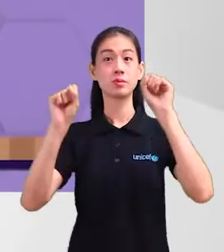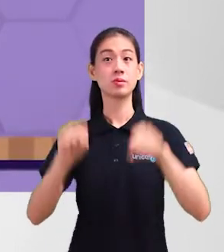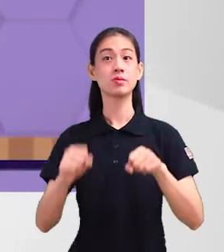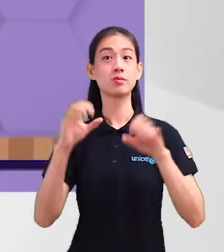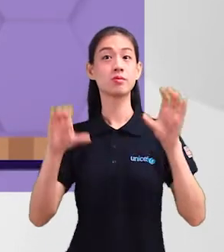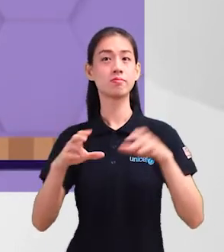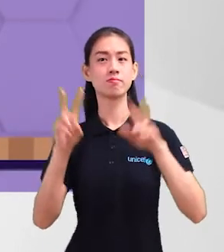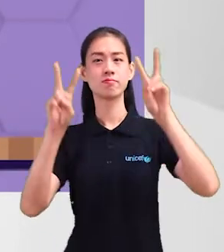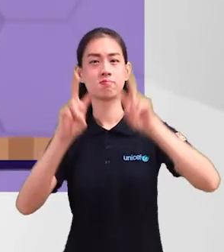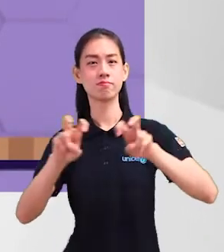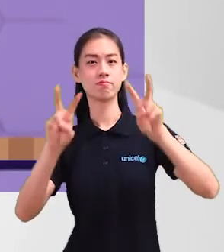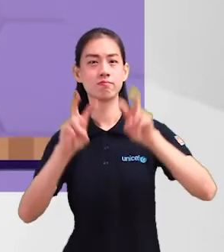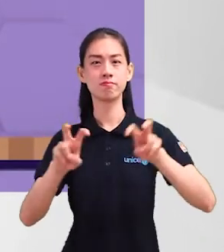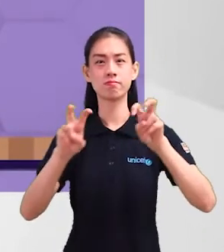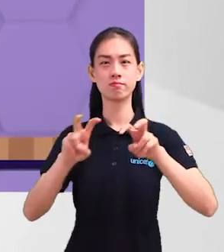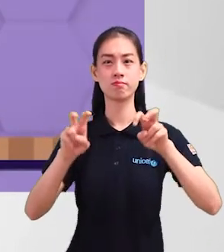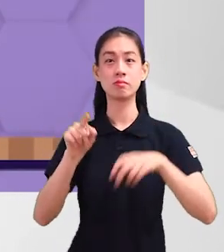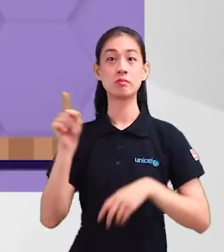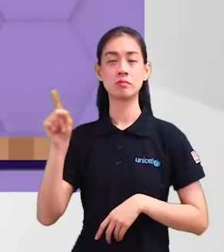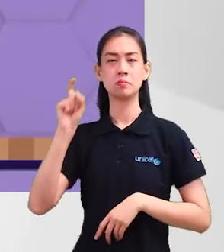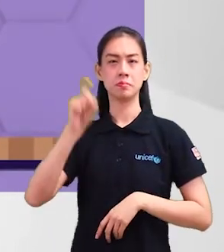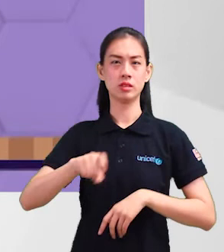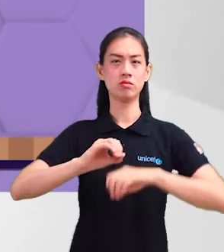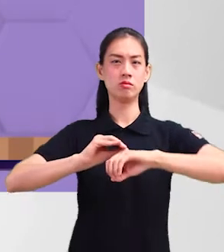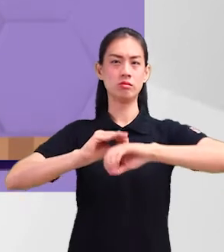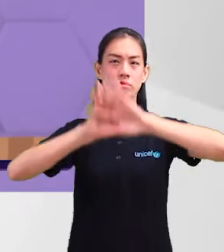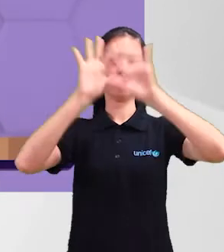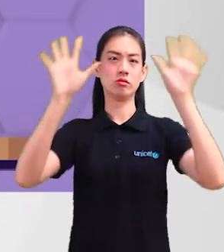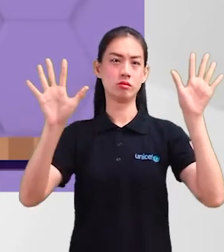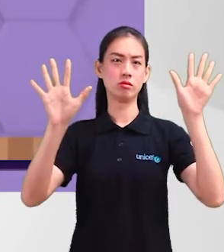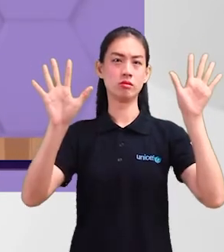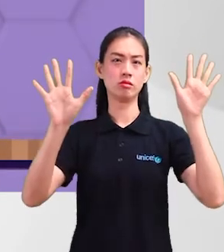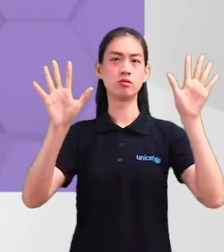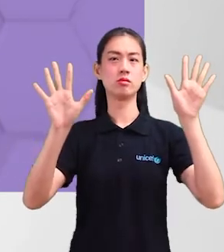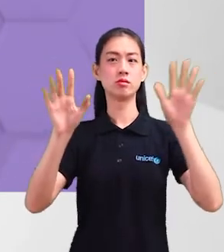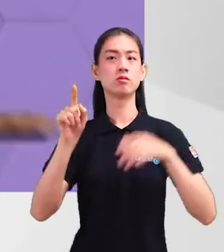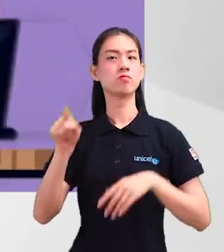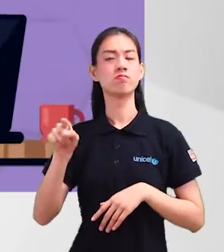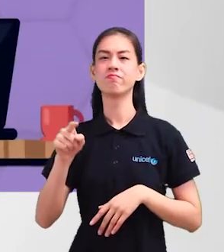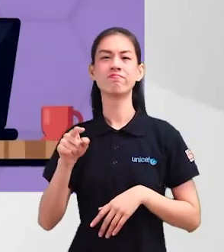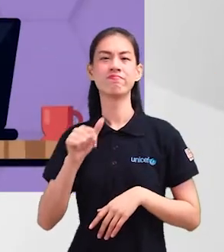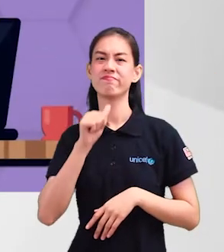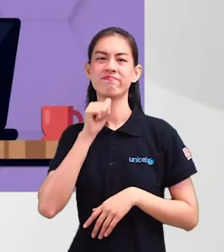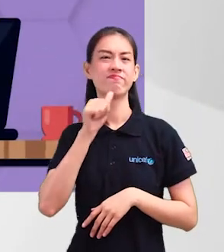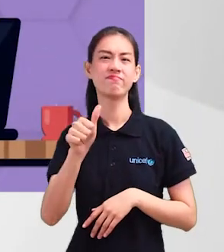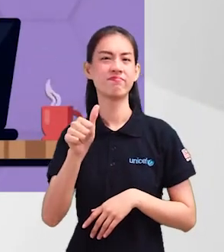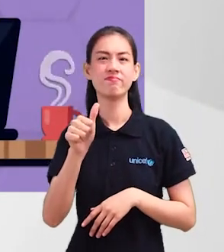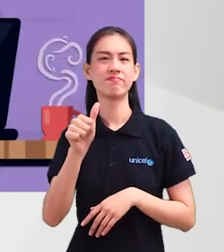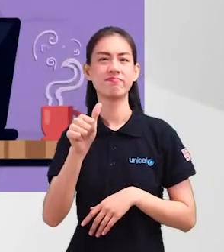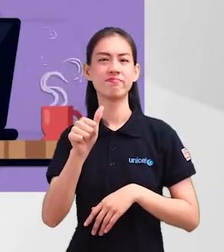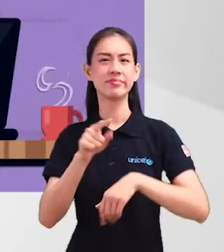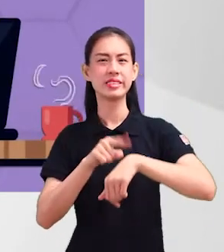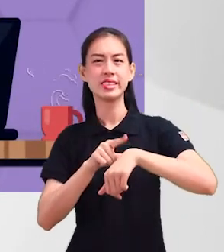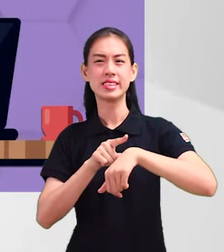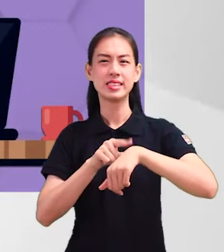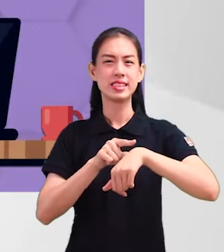Kebolehan membuat pemerhatian. Interaksi di dalam laman web mestilah jelas kepada pengguna. Pengguna tidak sepatutnya meluangkan